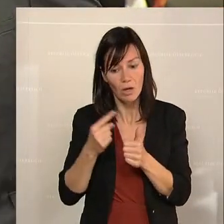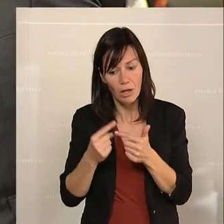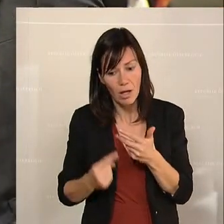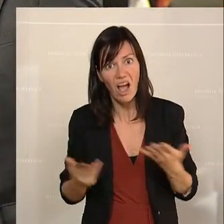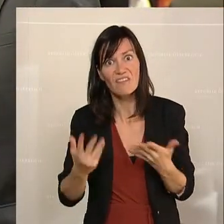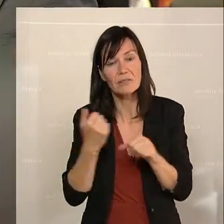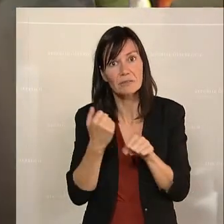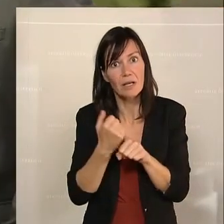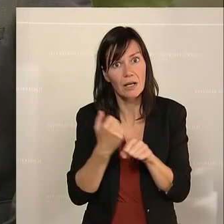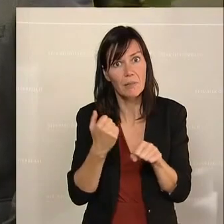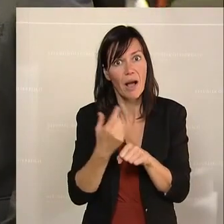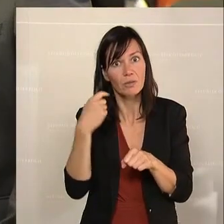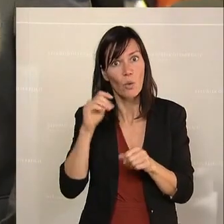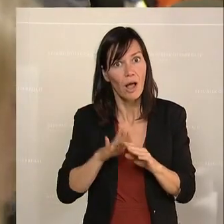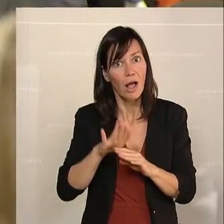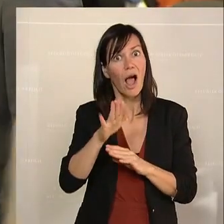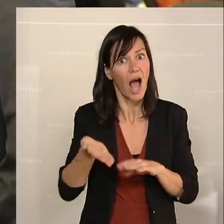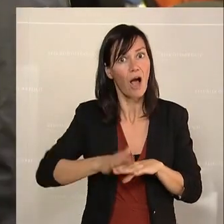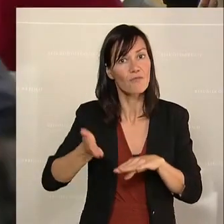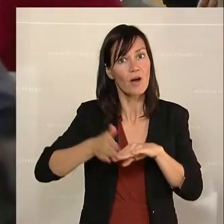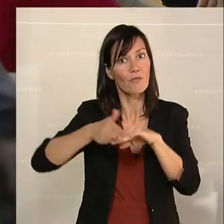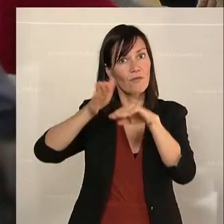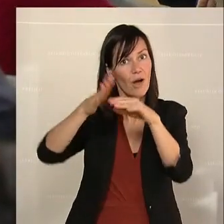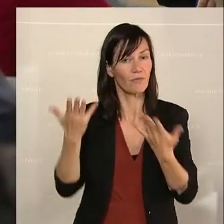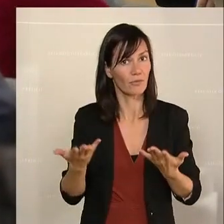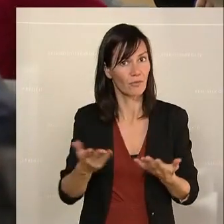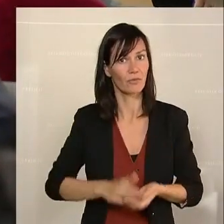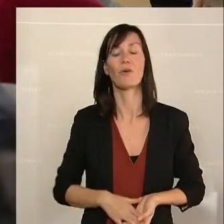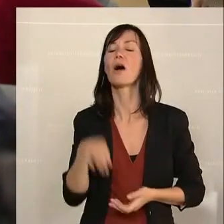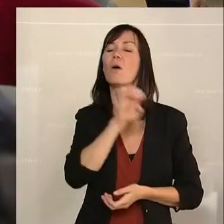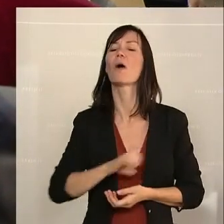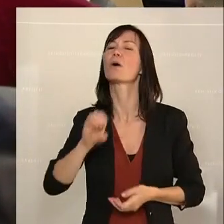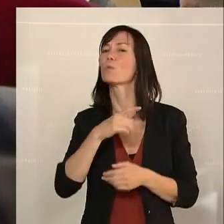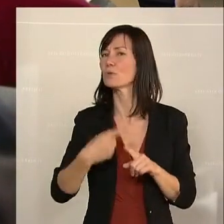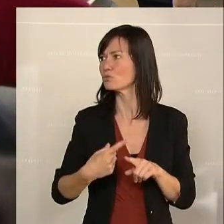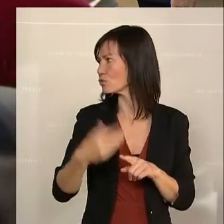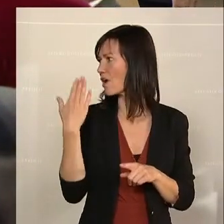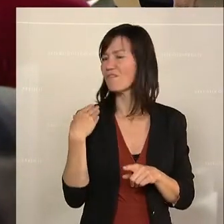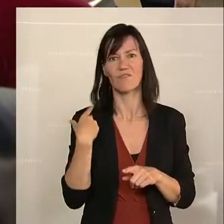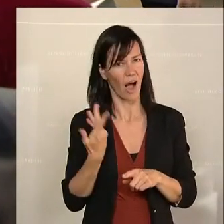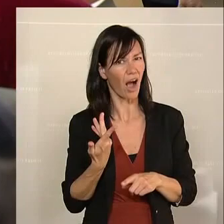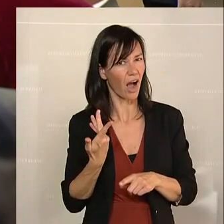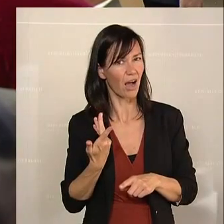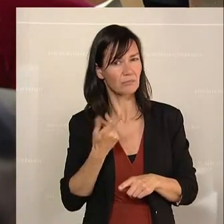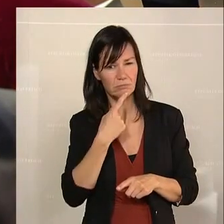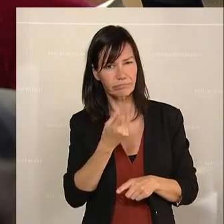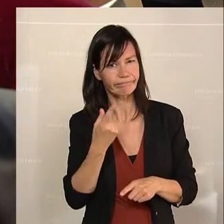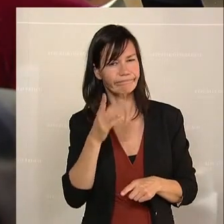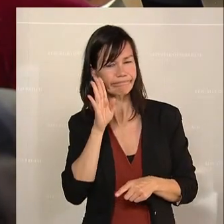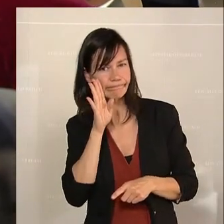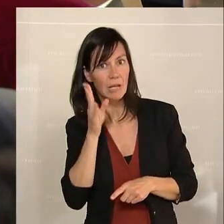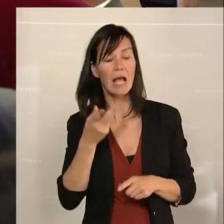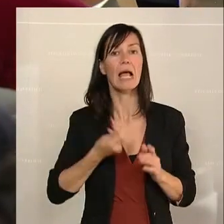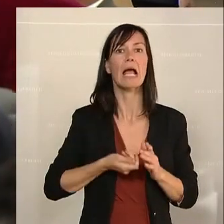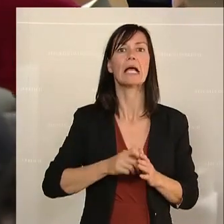um diese Eskalation fortzusetzen. Wir haben es heute bereits in der Europastunde gehört, Sie haben an der Sanktionsstraube gedreht. Sie haben